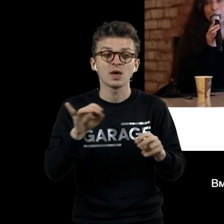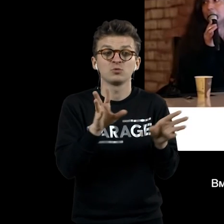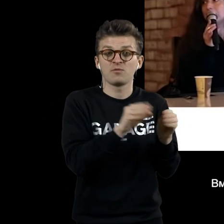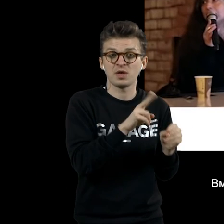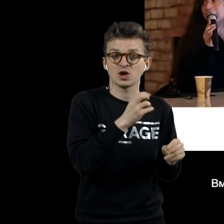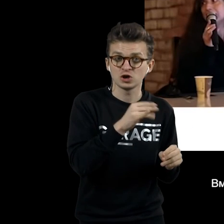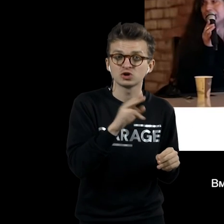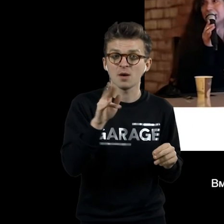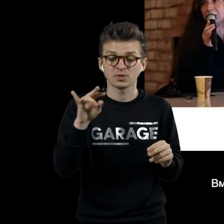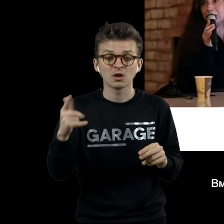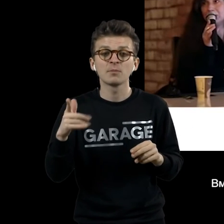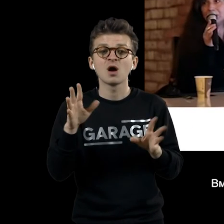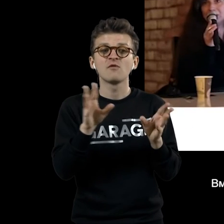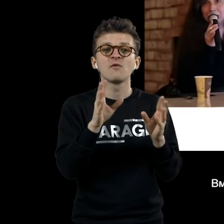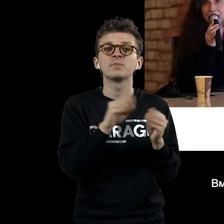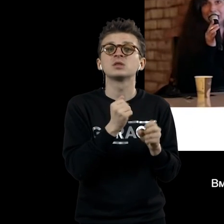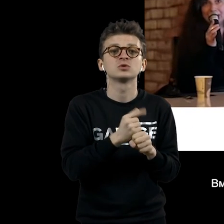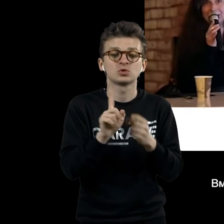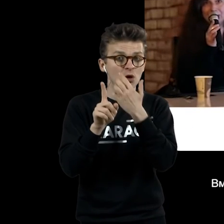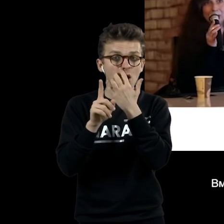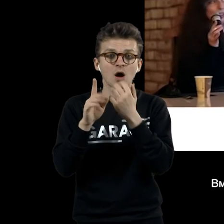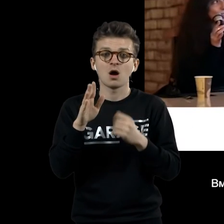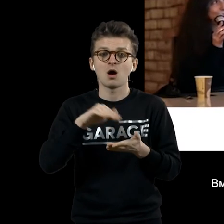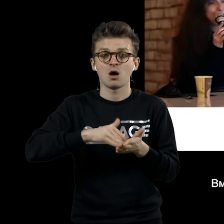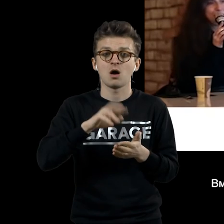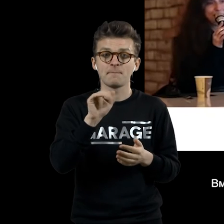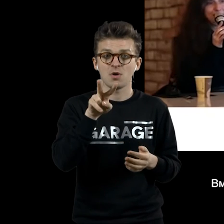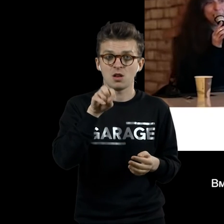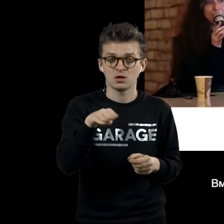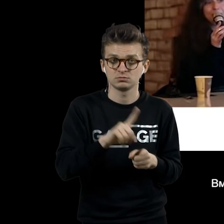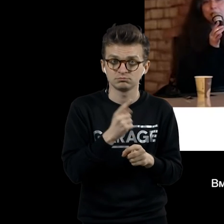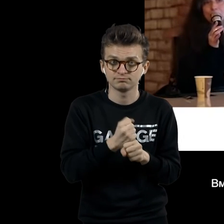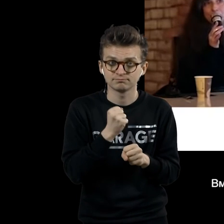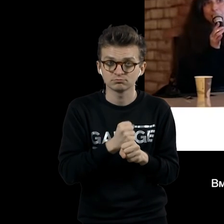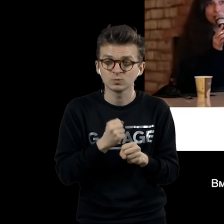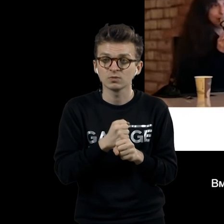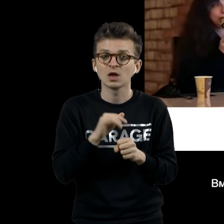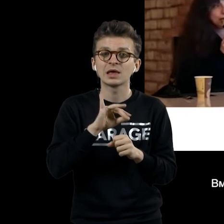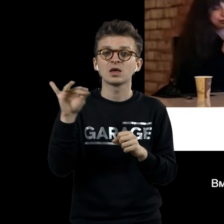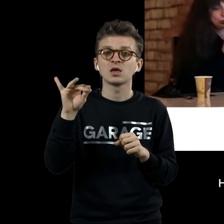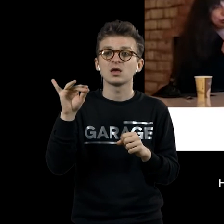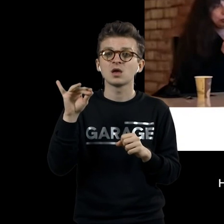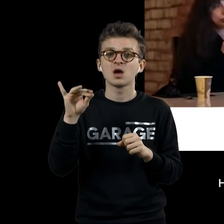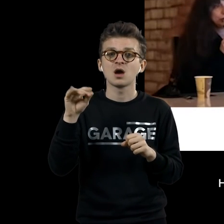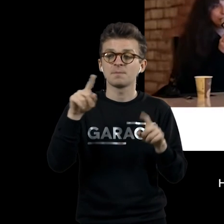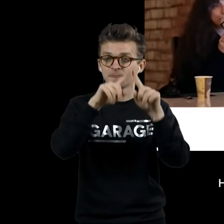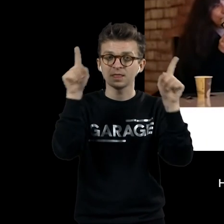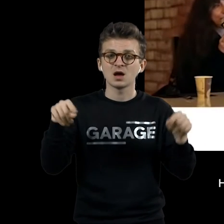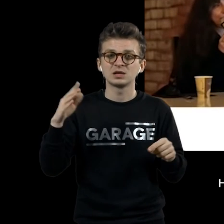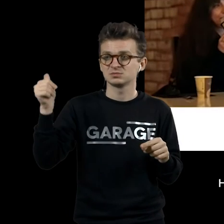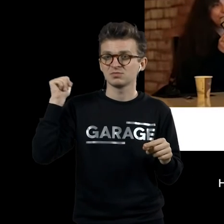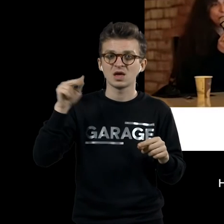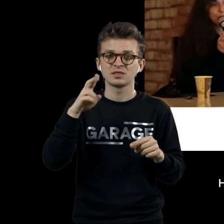ставят балет, декорациями которого становятся декорации, которые сделаны по мотивам большого стекла. Насколько я понимаю, все-таки